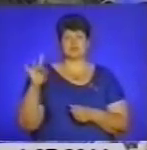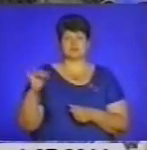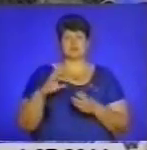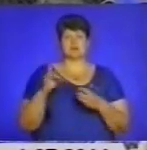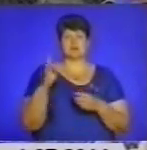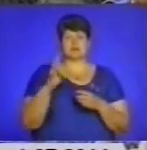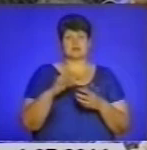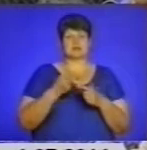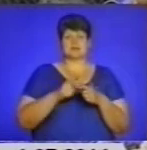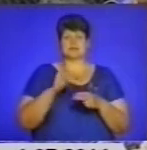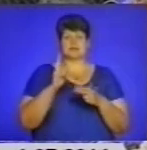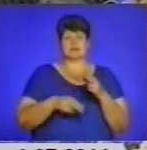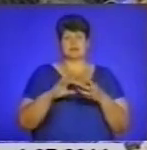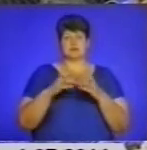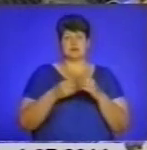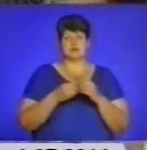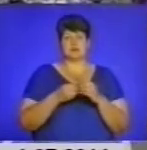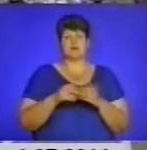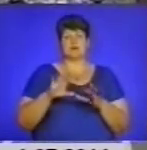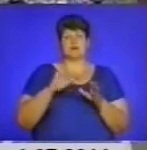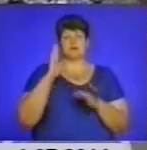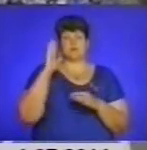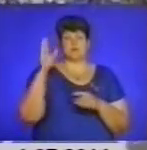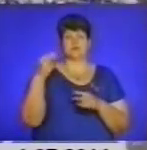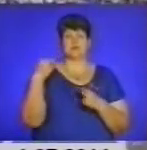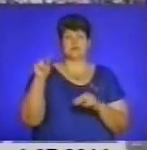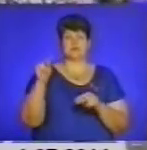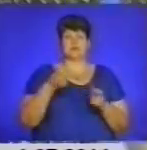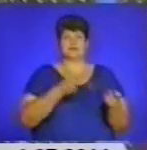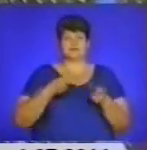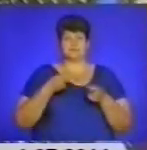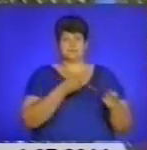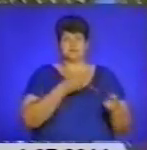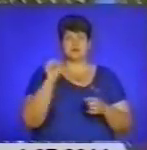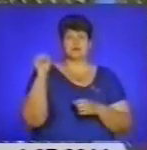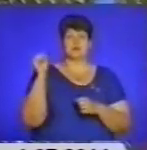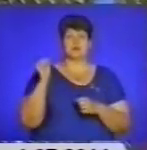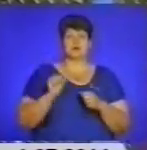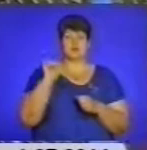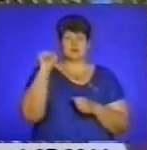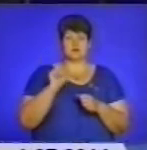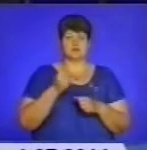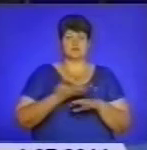результати, оскільки попереду чемпіонати з гирівого спорту, притягування каната і важкої атлетики.